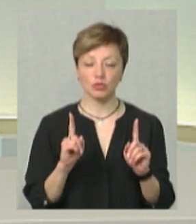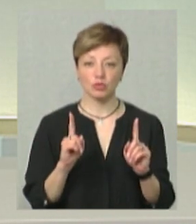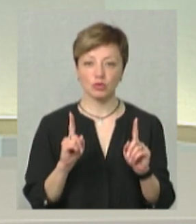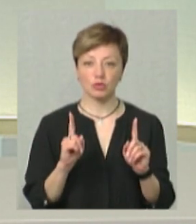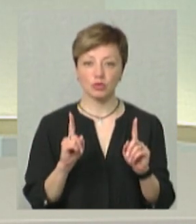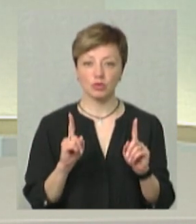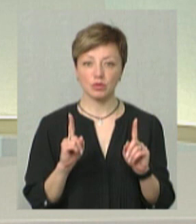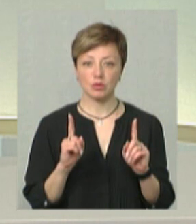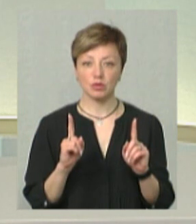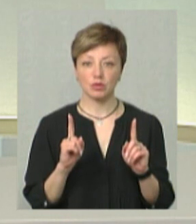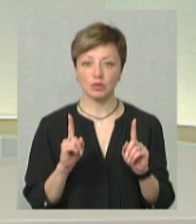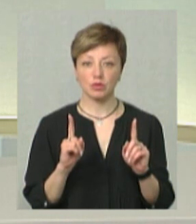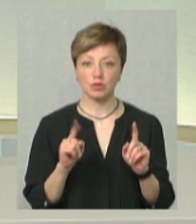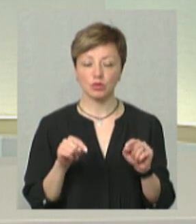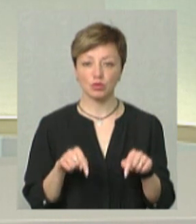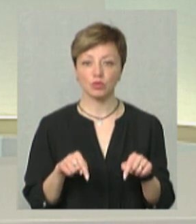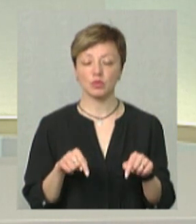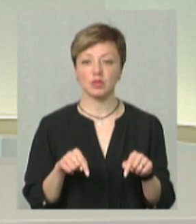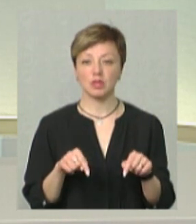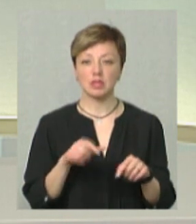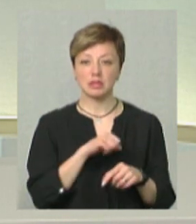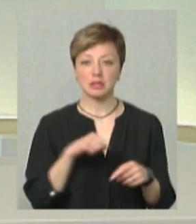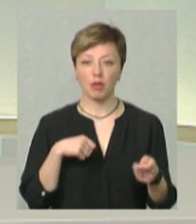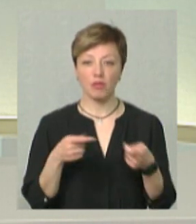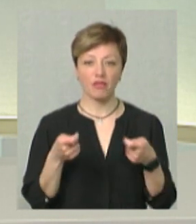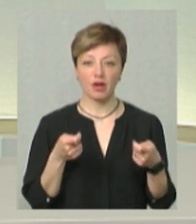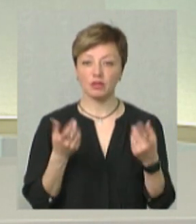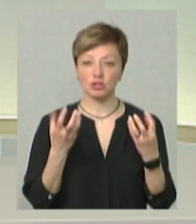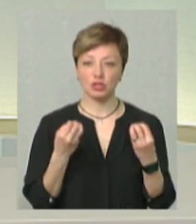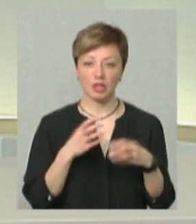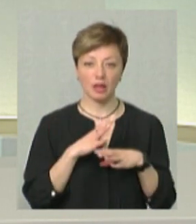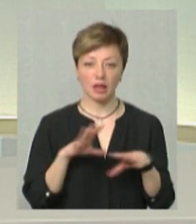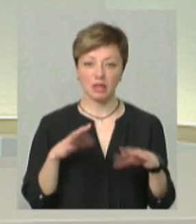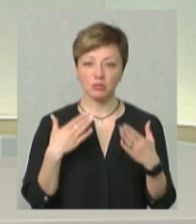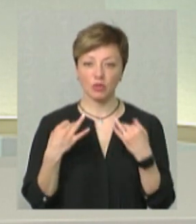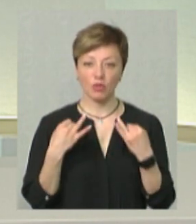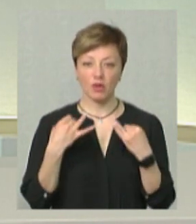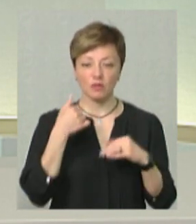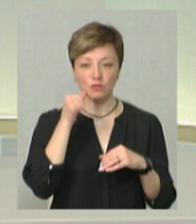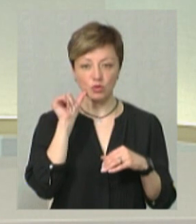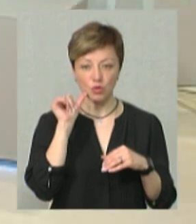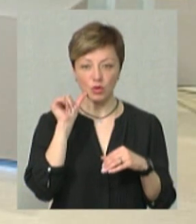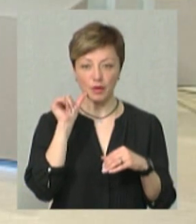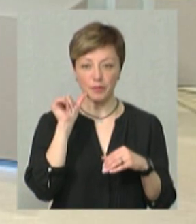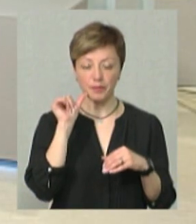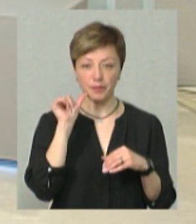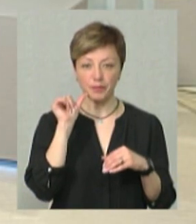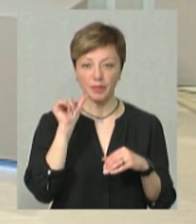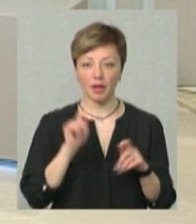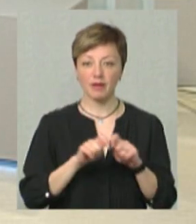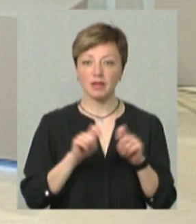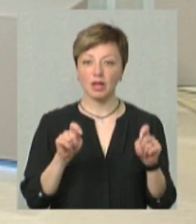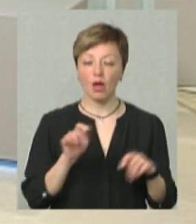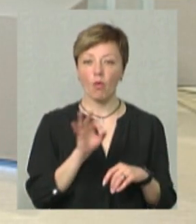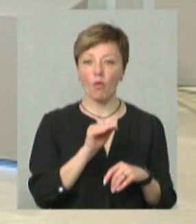самоврядуванням ми ще не спілкувалися. Тобто ми вчора відкрили не тільки офіс,